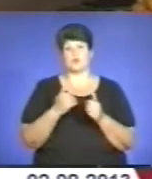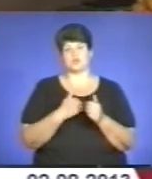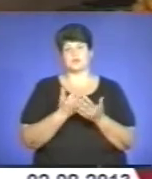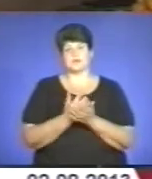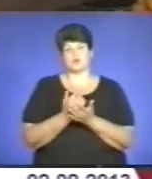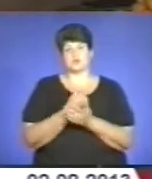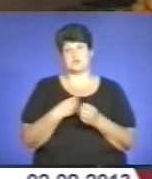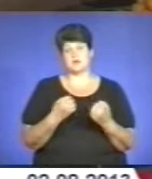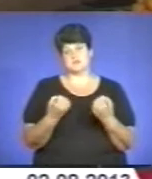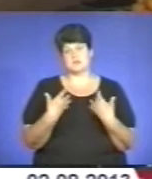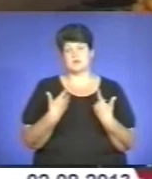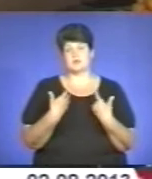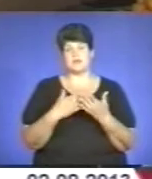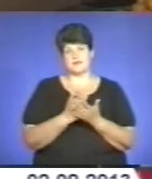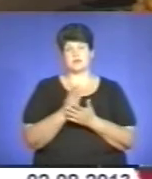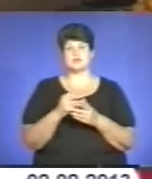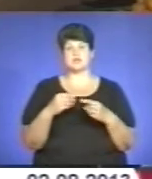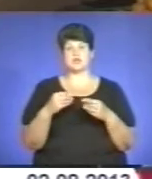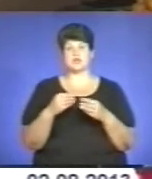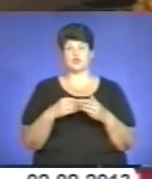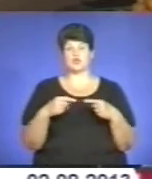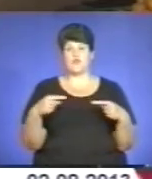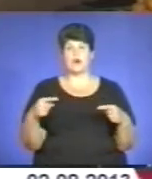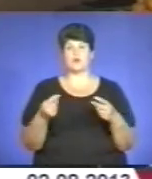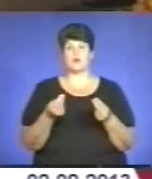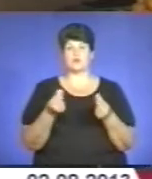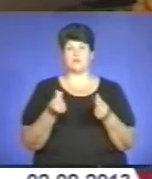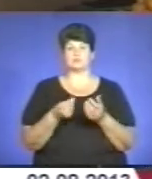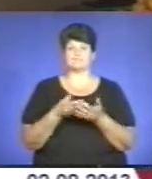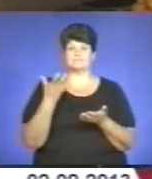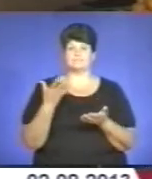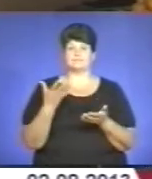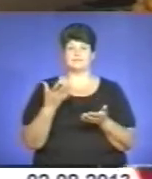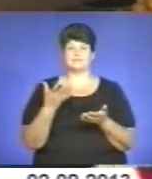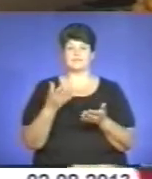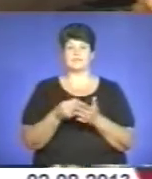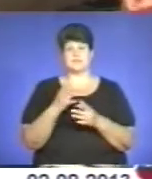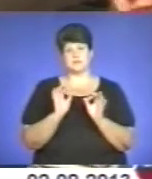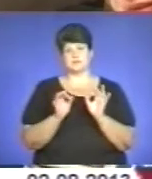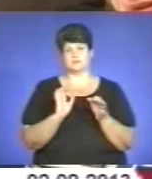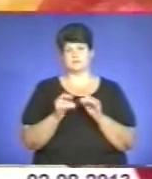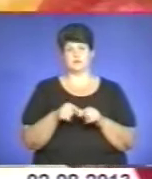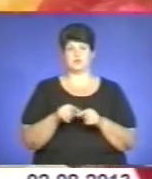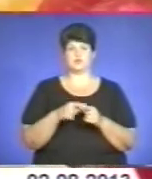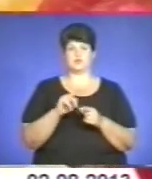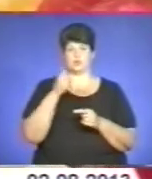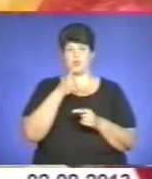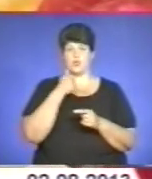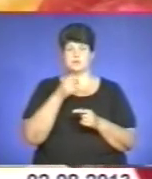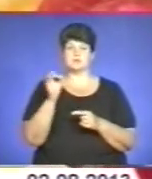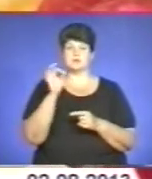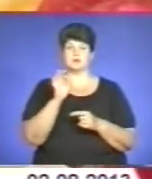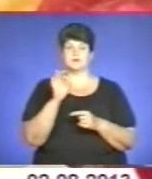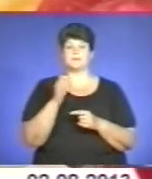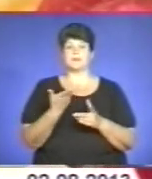привозить, здає, якщо якісний товар, він і цінить його. Але я вам сказав, ціни в межах доступні. Попит на продукти